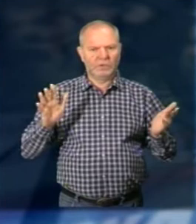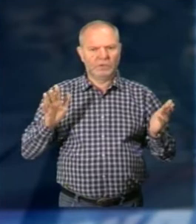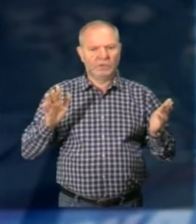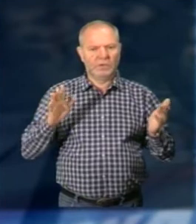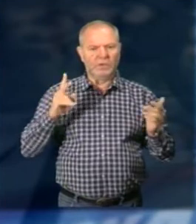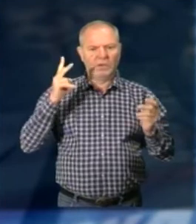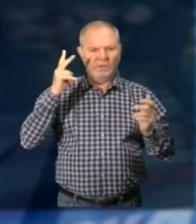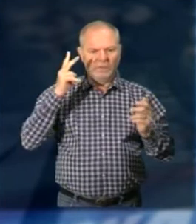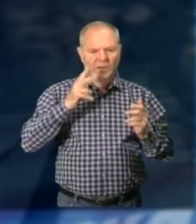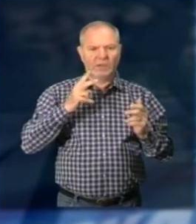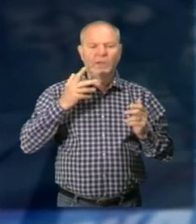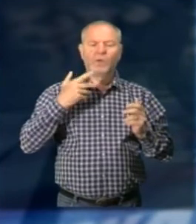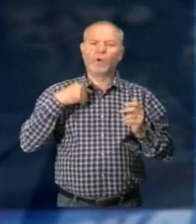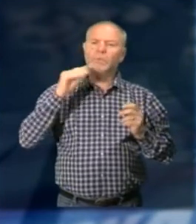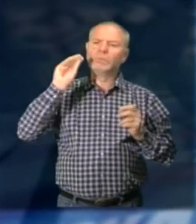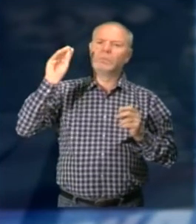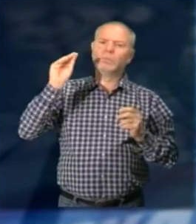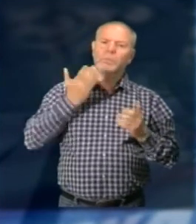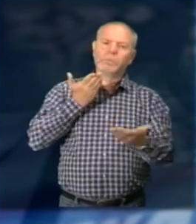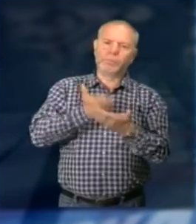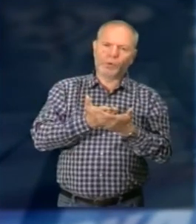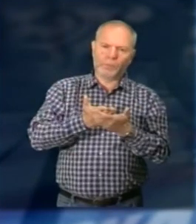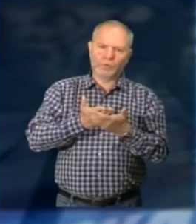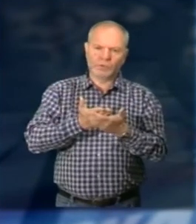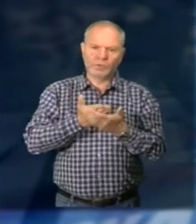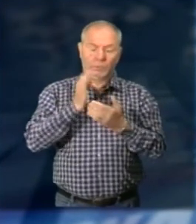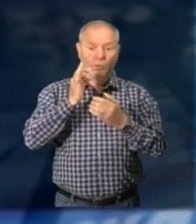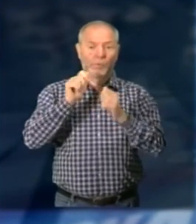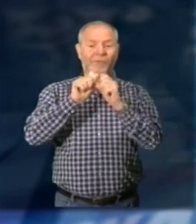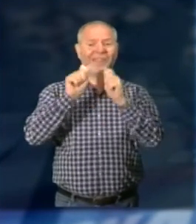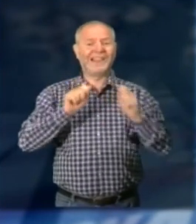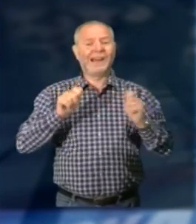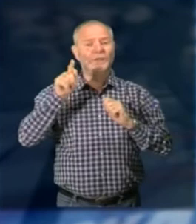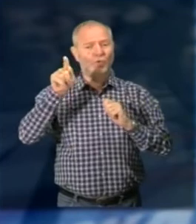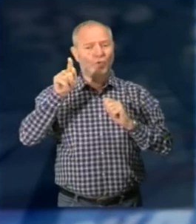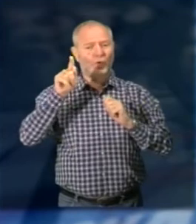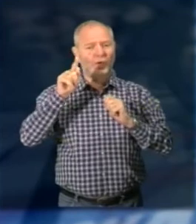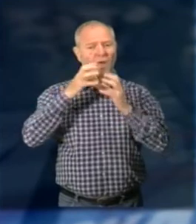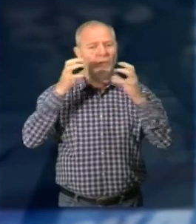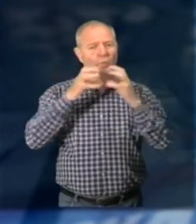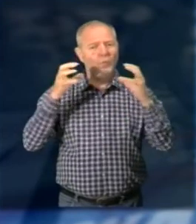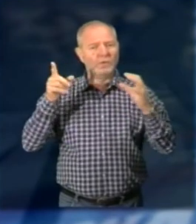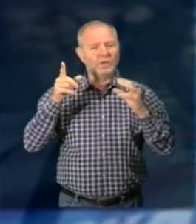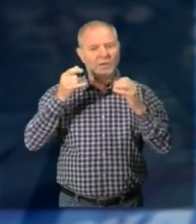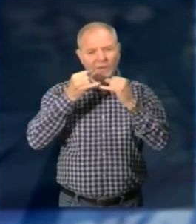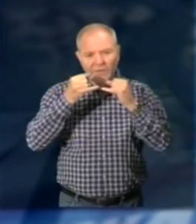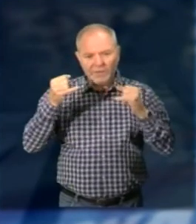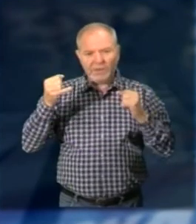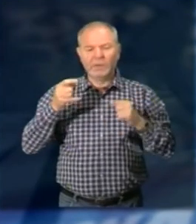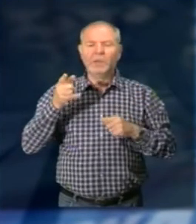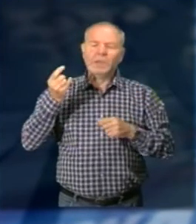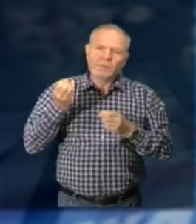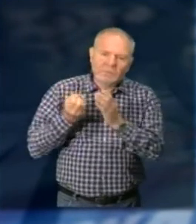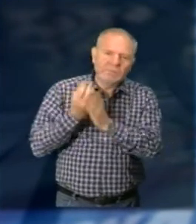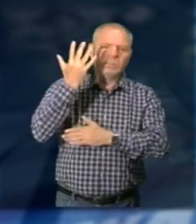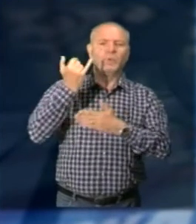Institute, che è la federazione dell'industria di rame in Europa Di cominciare un piccolo progetto